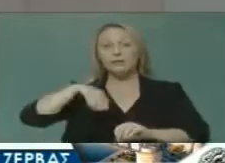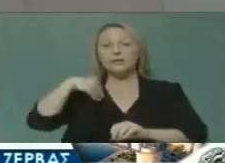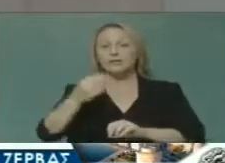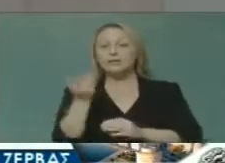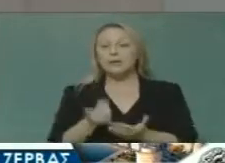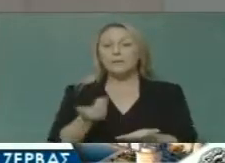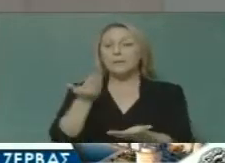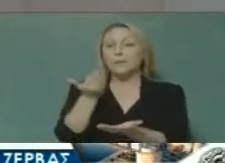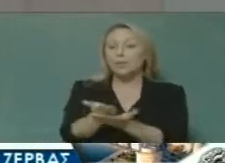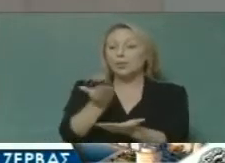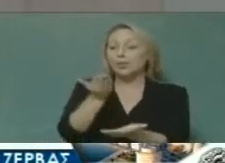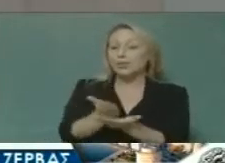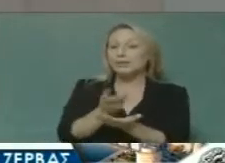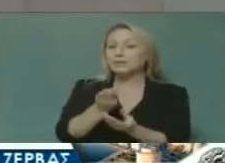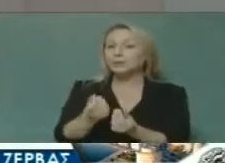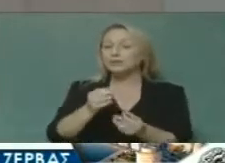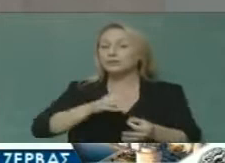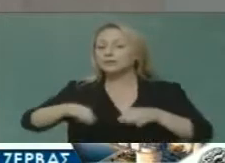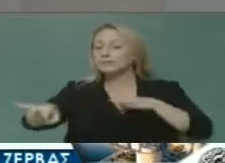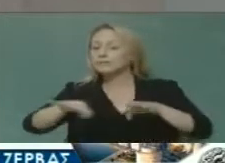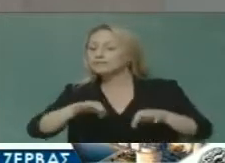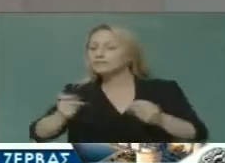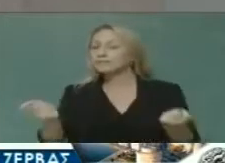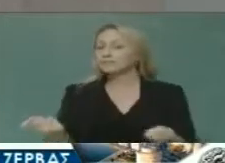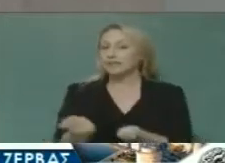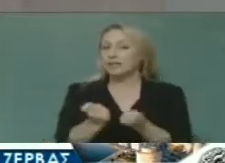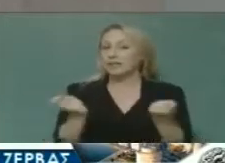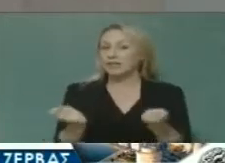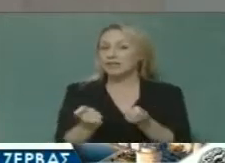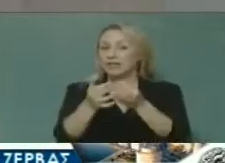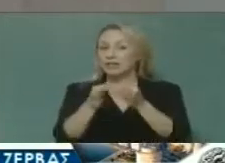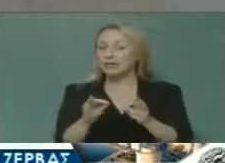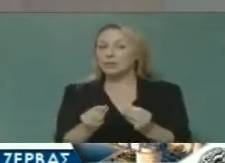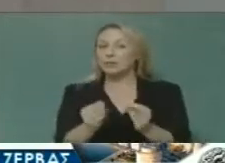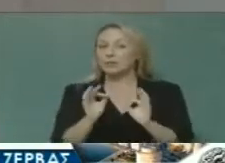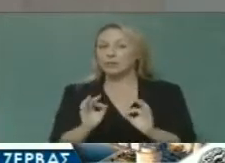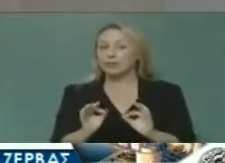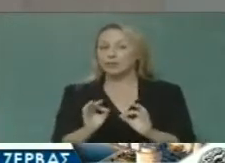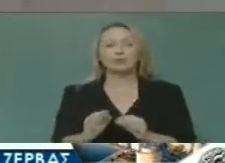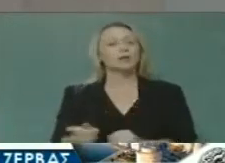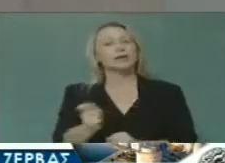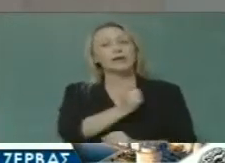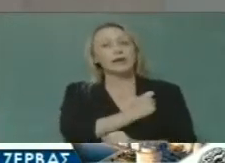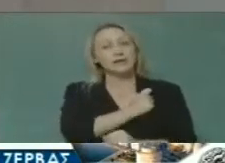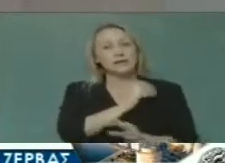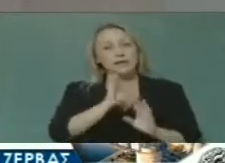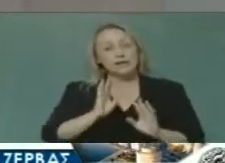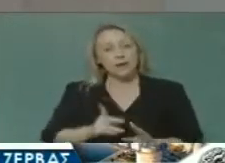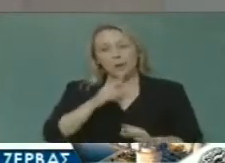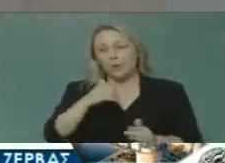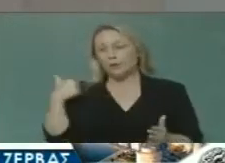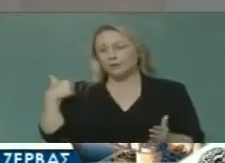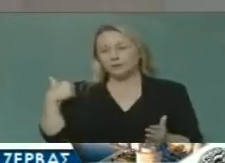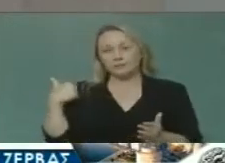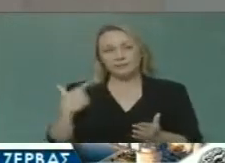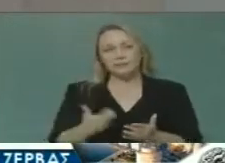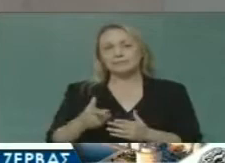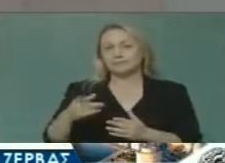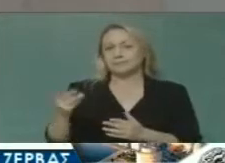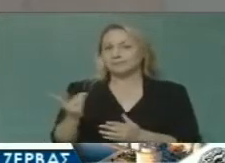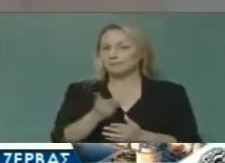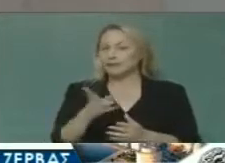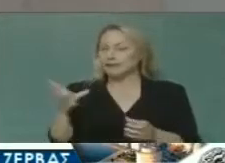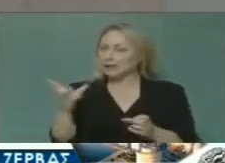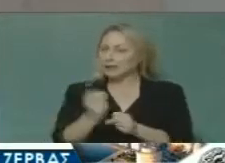προτάσεις επίλυσης και διαχείρισης των θεμάτων αυτών. Και πιστεύω ότι σε πολύ μεγάλο βαθμό συντελέσαμε